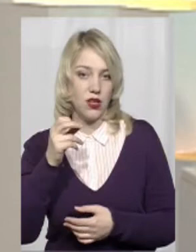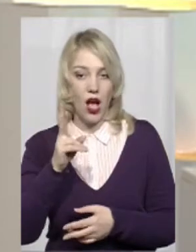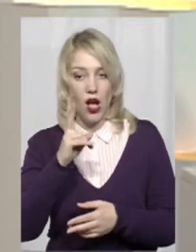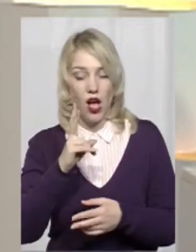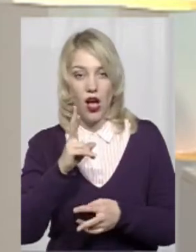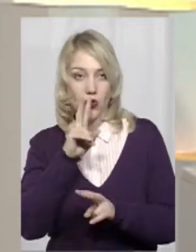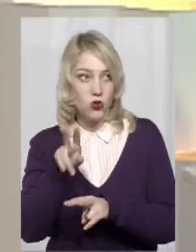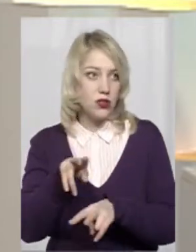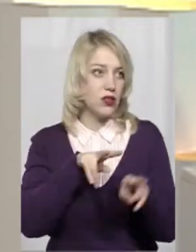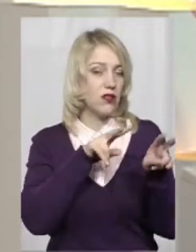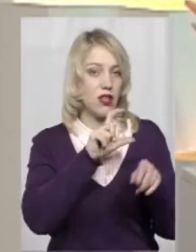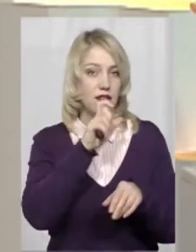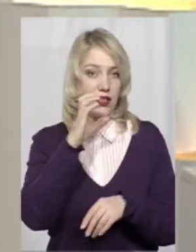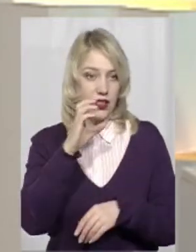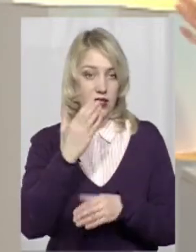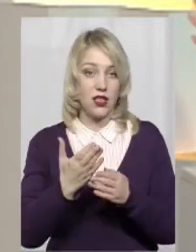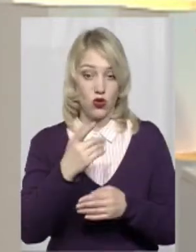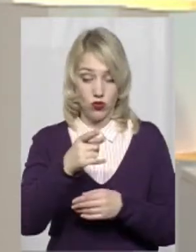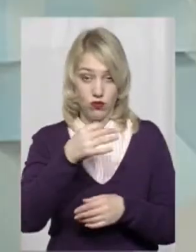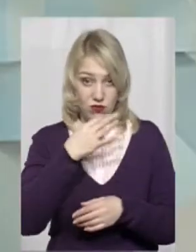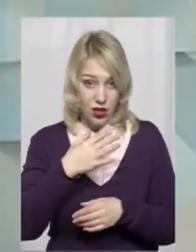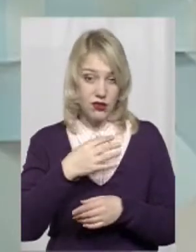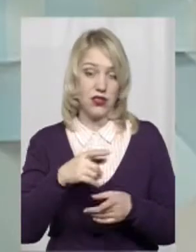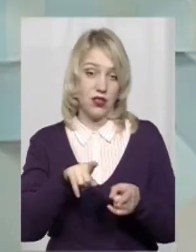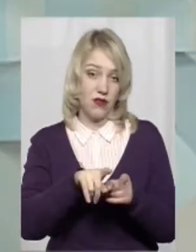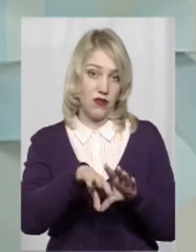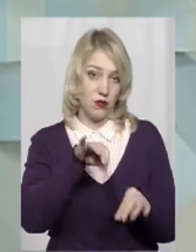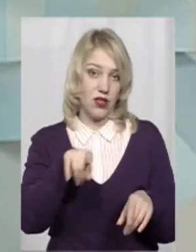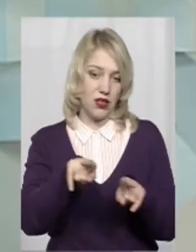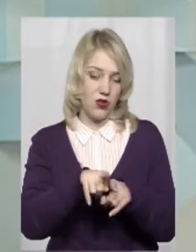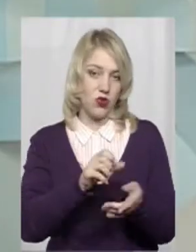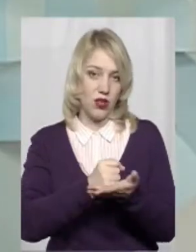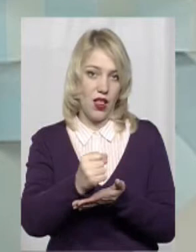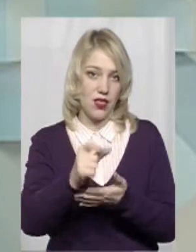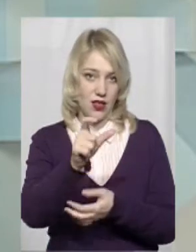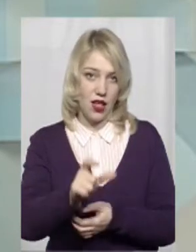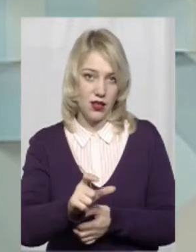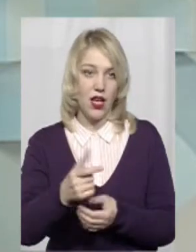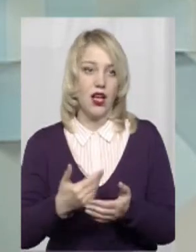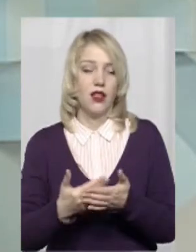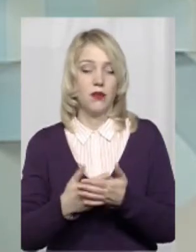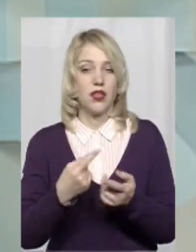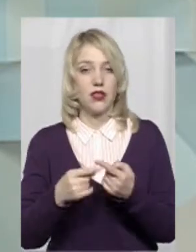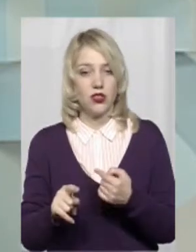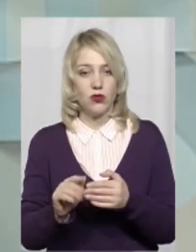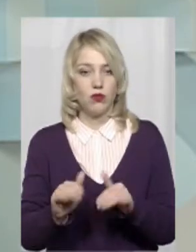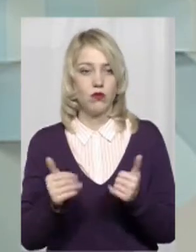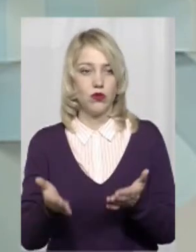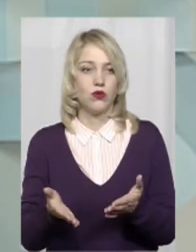Інша частина… Якщо це співпадає з вашим світоглядом, це ваш, Кандидат, інші пропонують